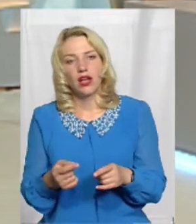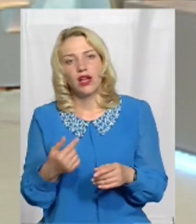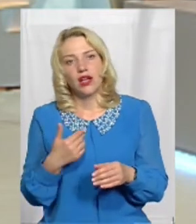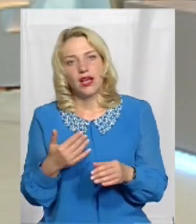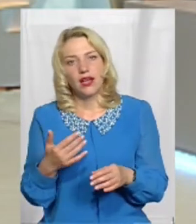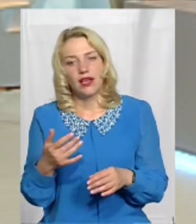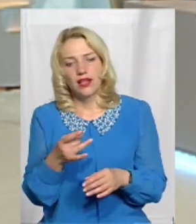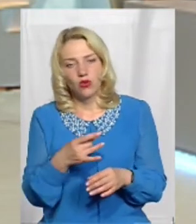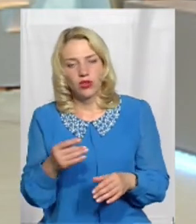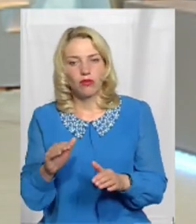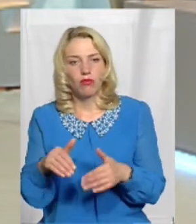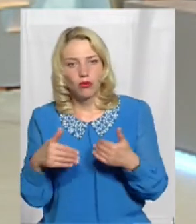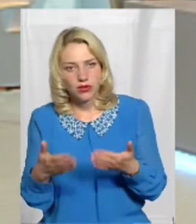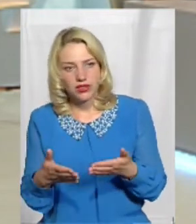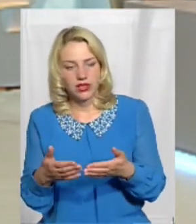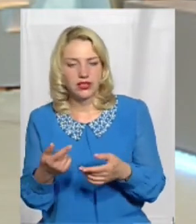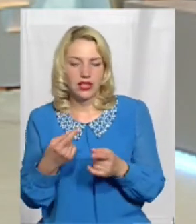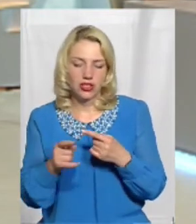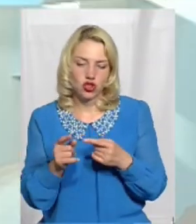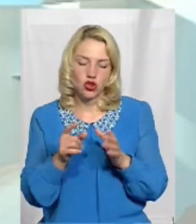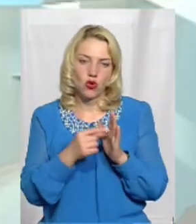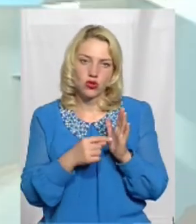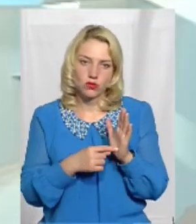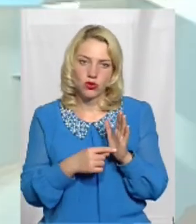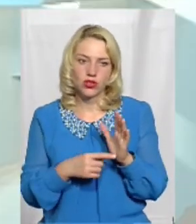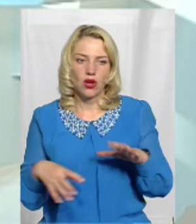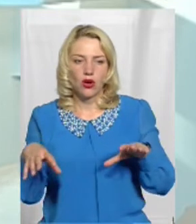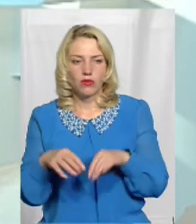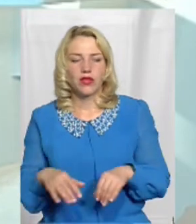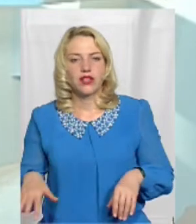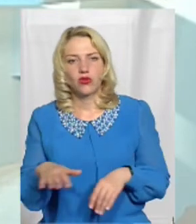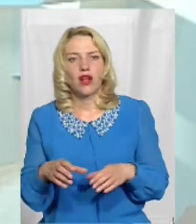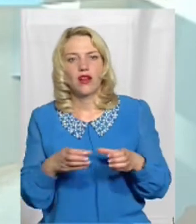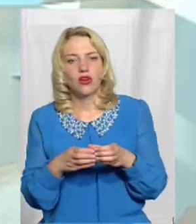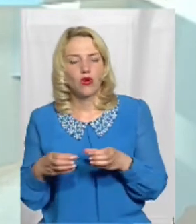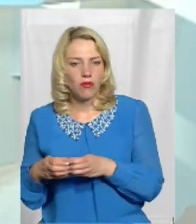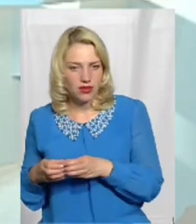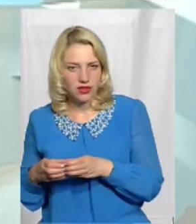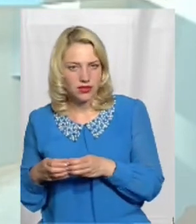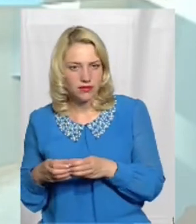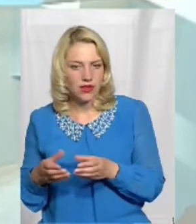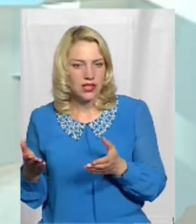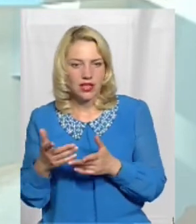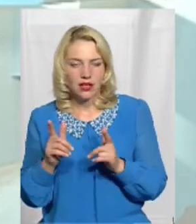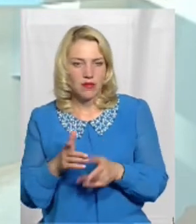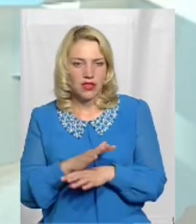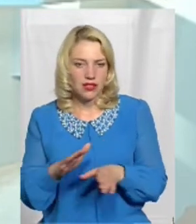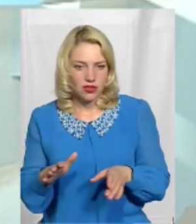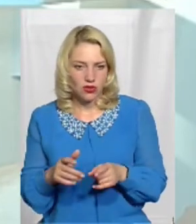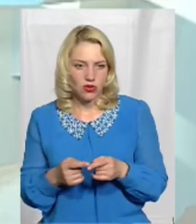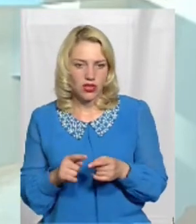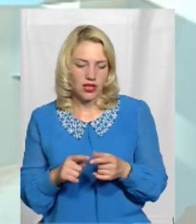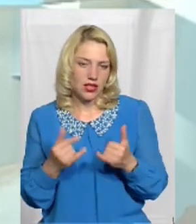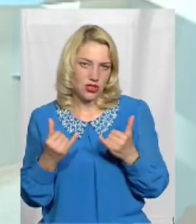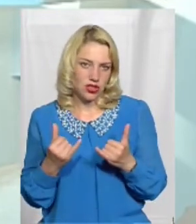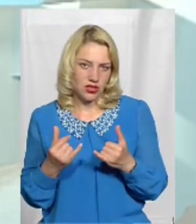пропозиції іншого розподілу об'єднаних територіальних громад З якими ми не згодні на даний